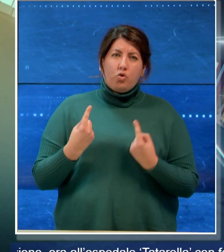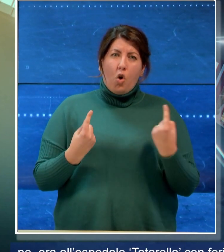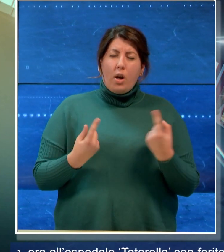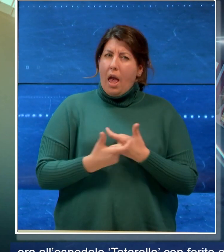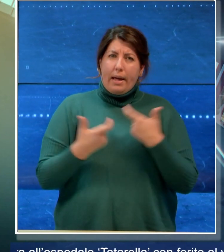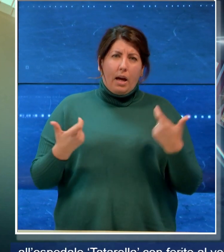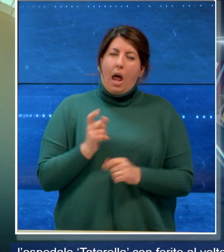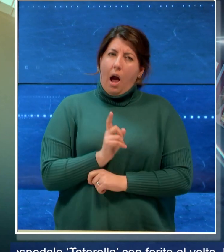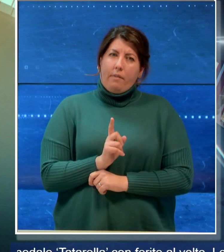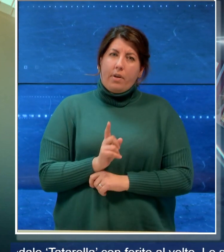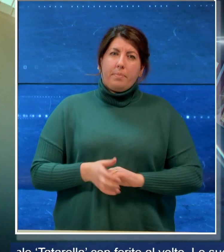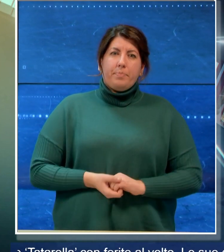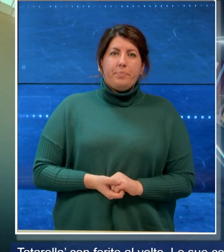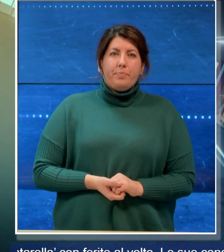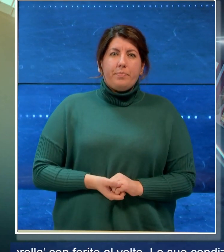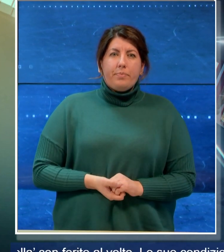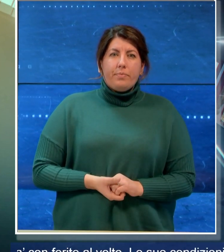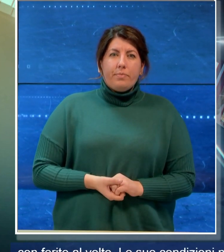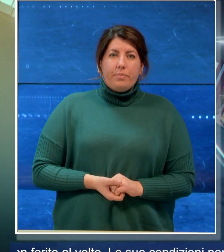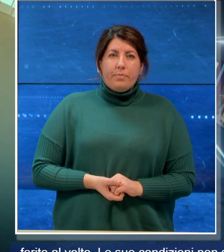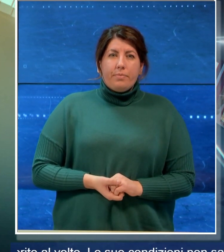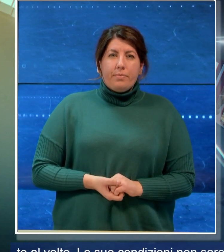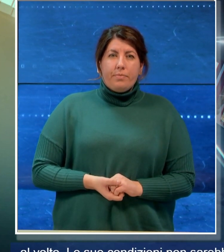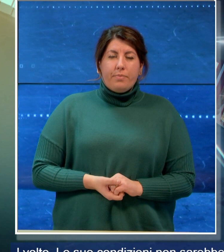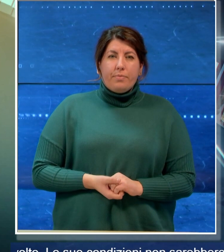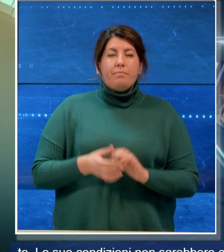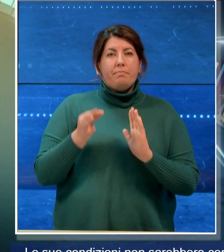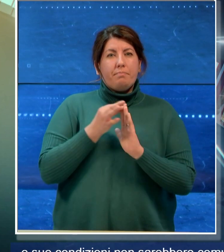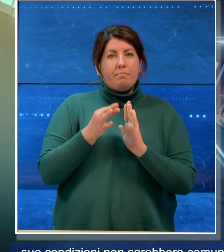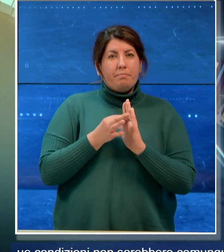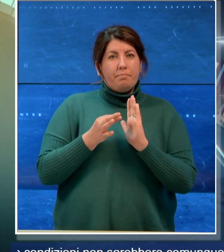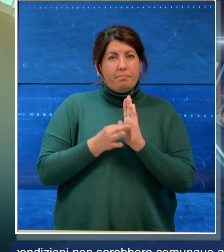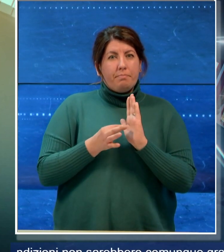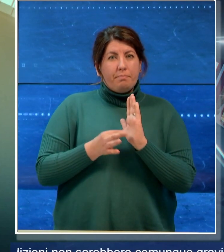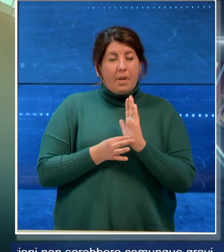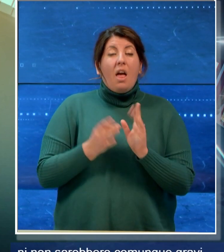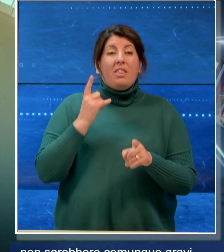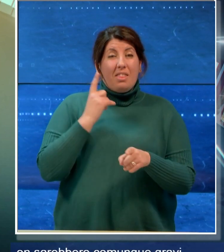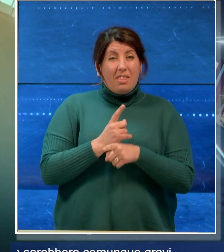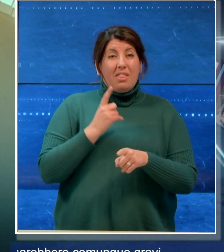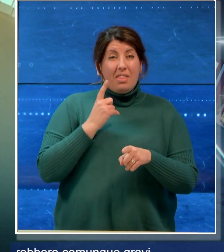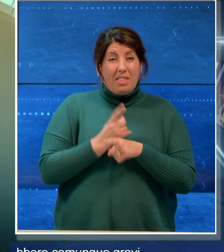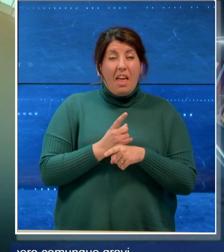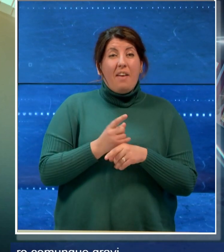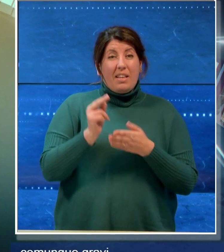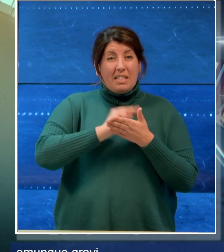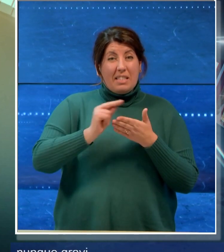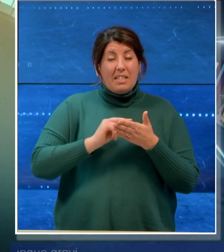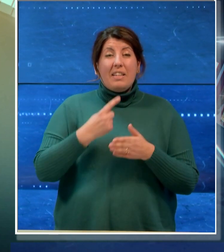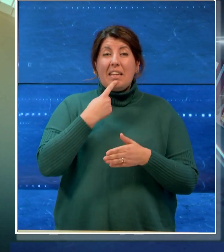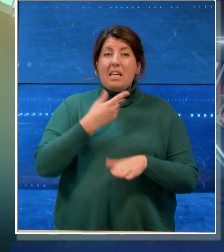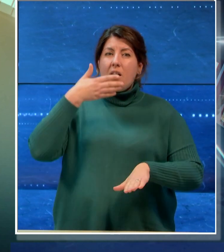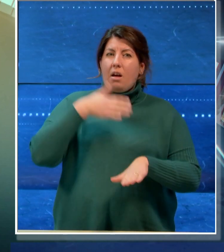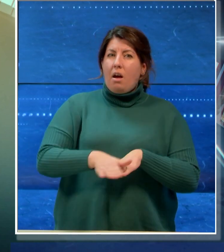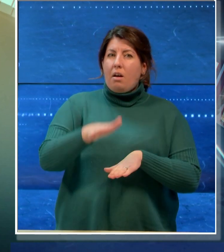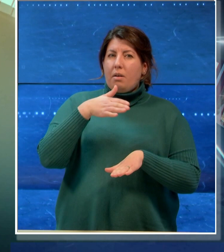comunque gravi le riforme della giustizia andrebbero fatte dagli addetti ai